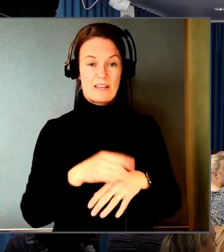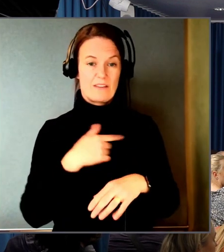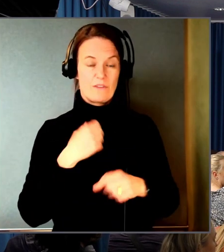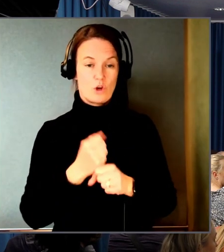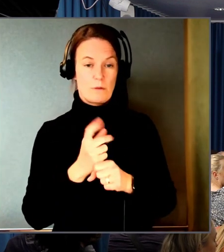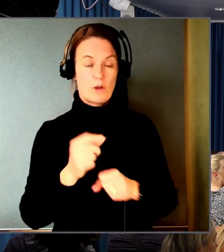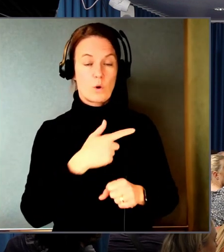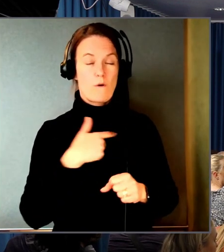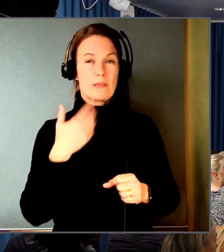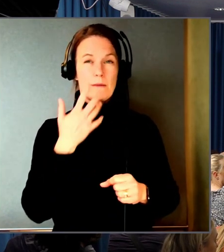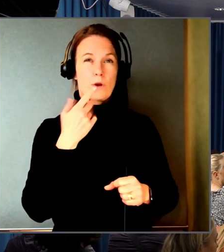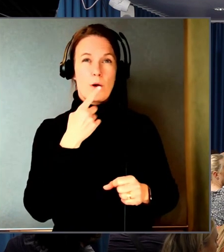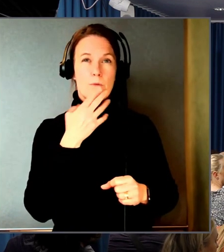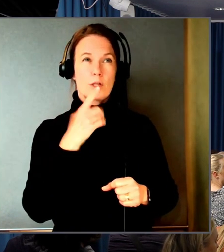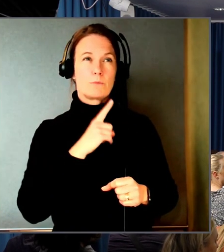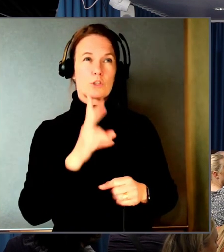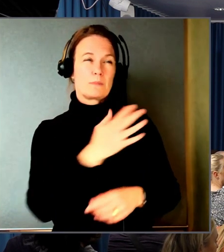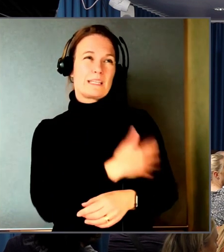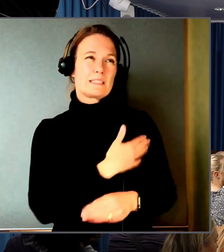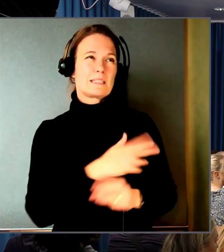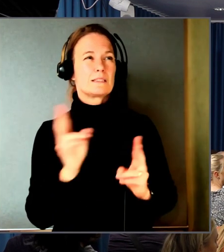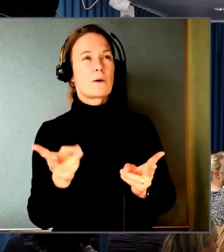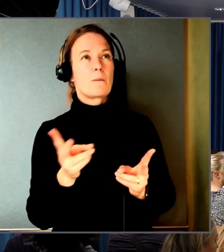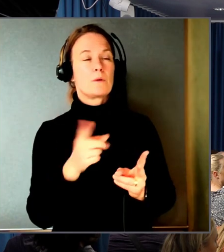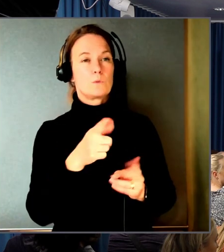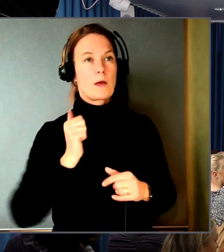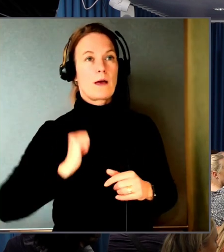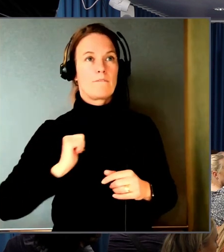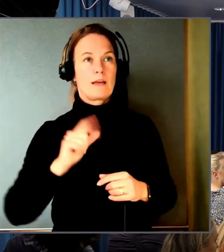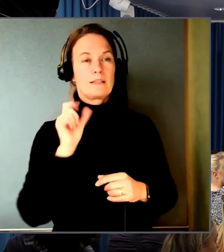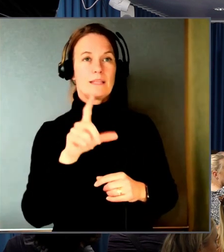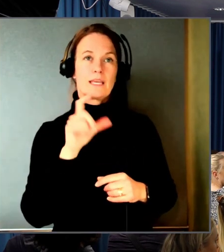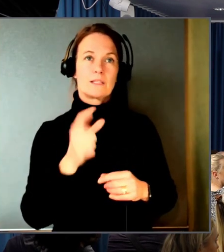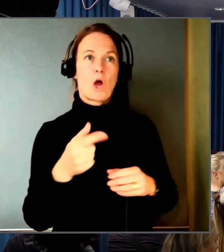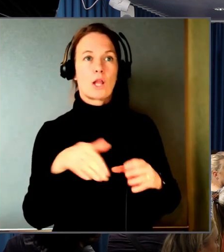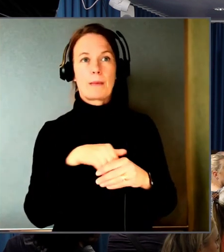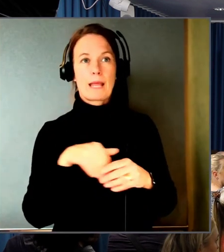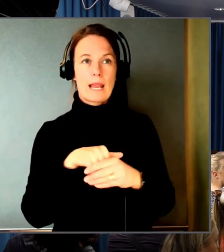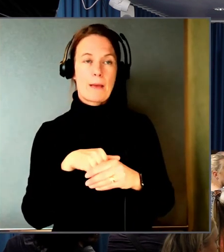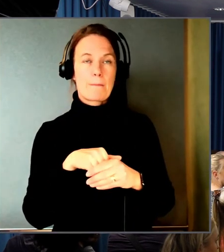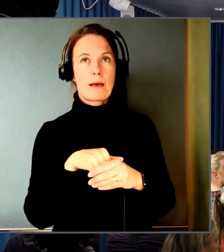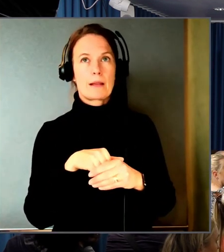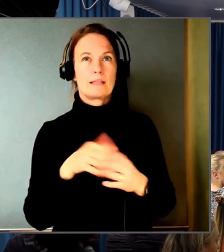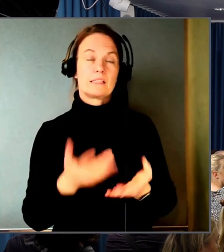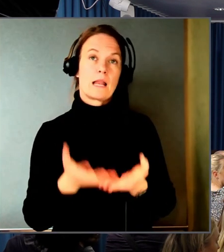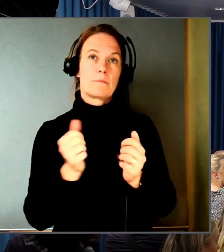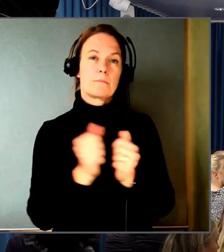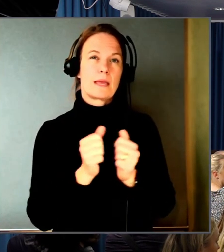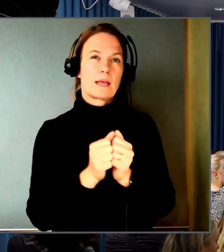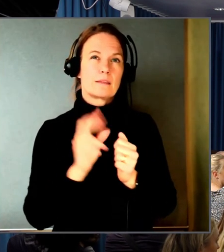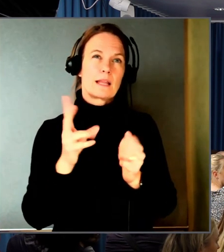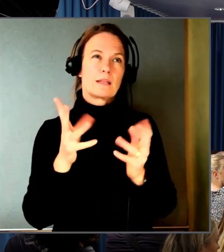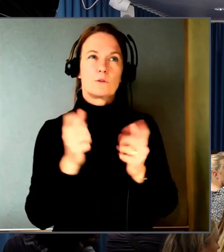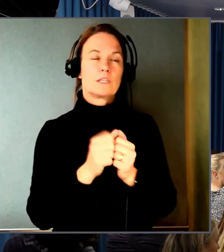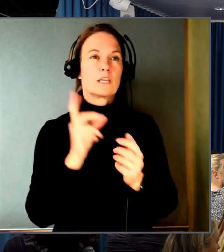om sådana tjänster som du använder ett digitalt medlemmande hjälpmedel. så för att handla i